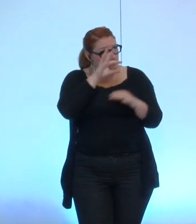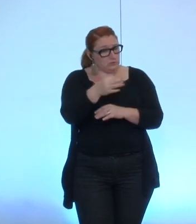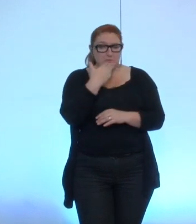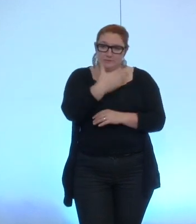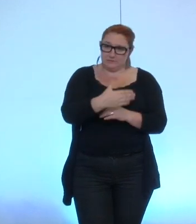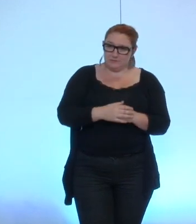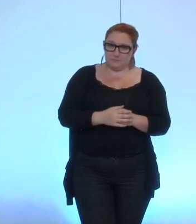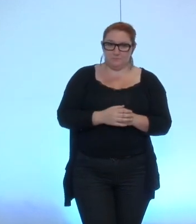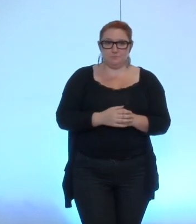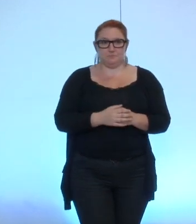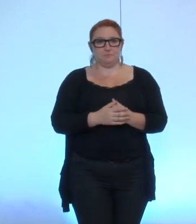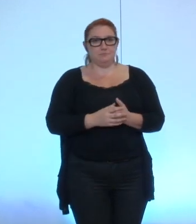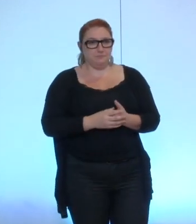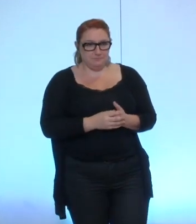remercie